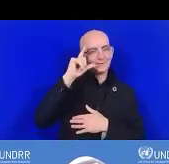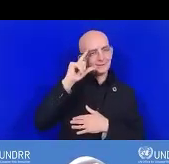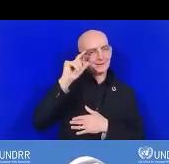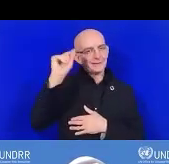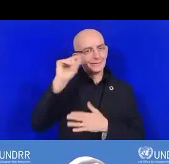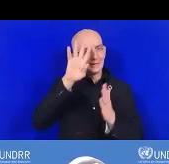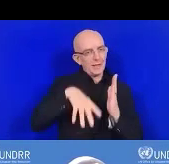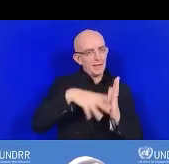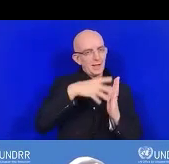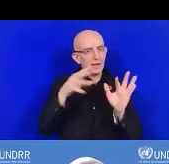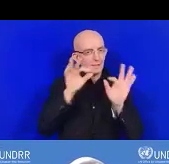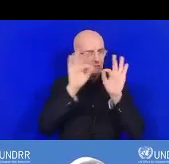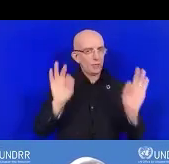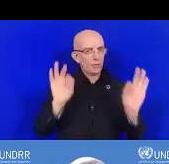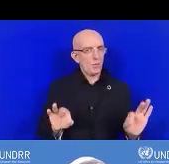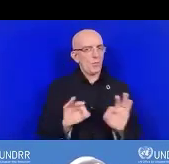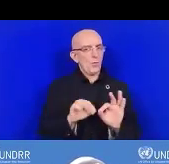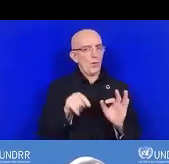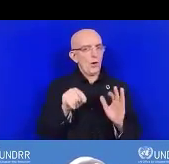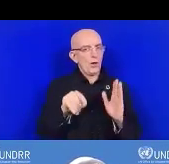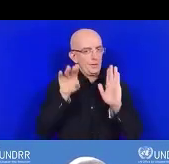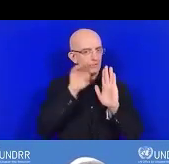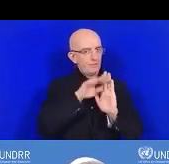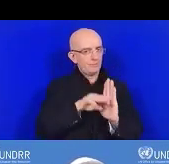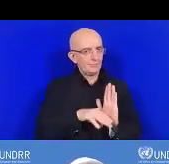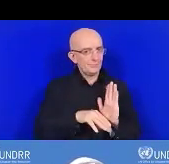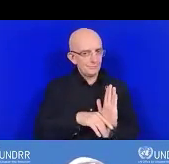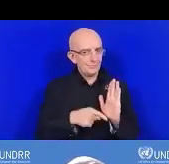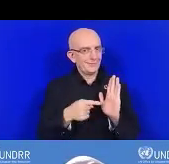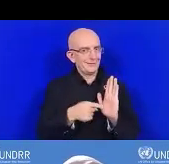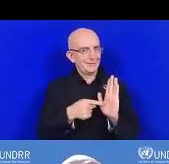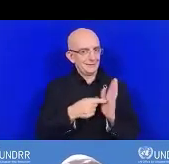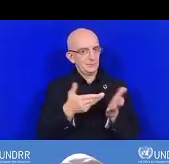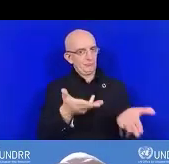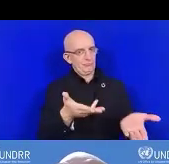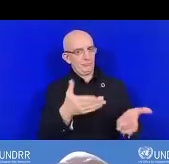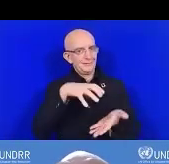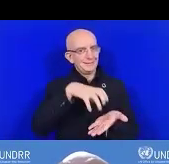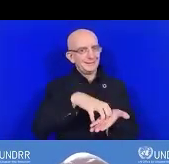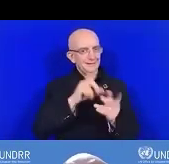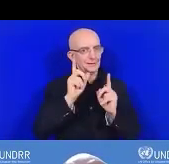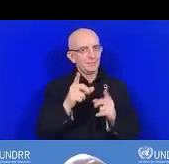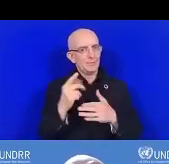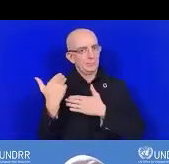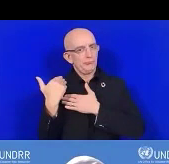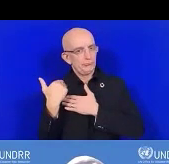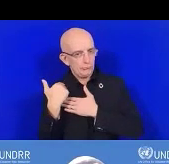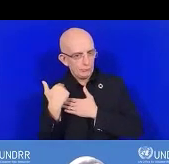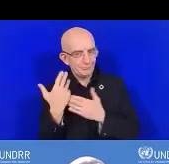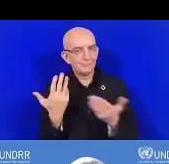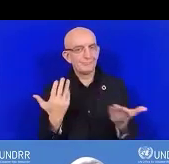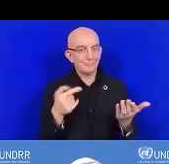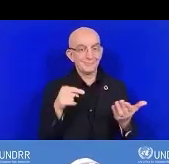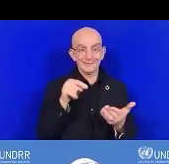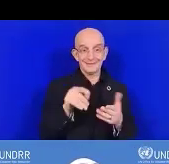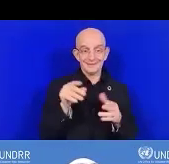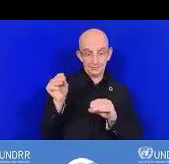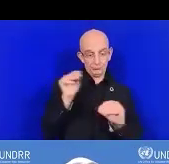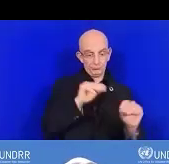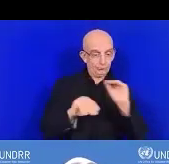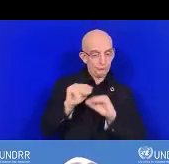à la Convention relative aux droits de personnes handicapées en se concentrant sur deux